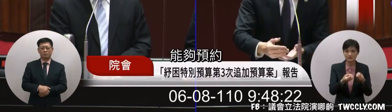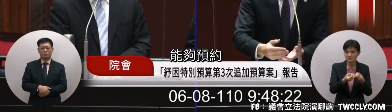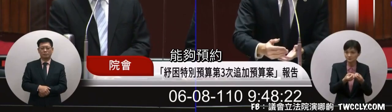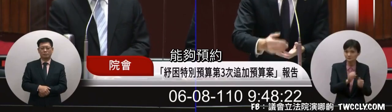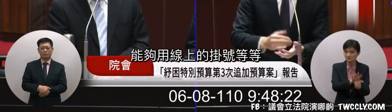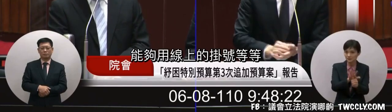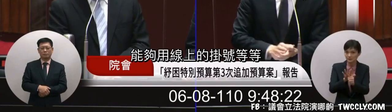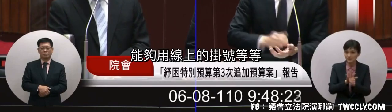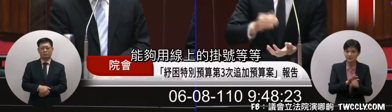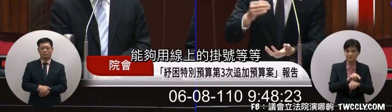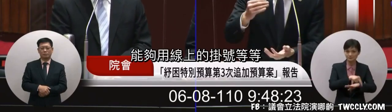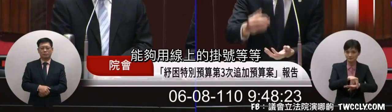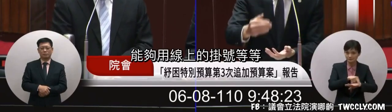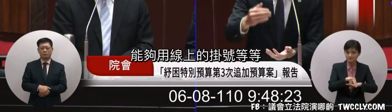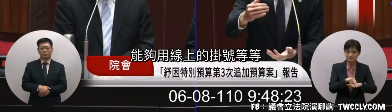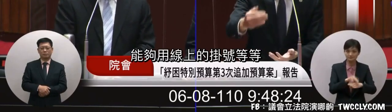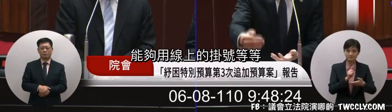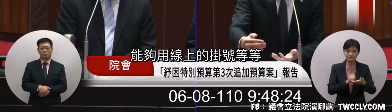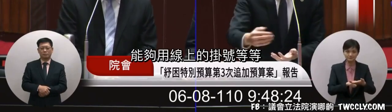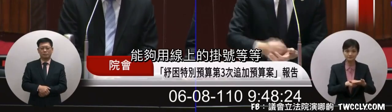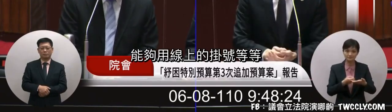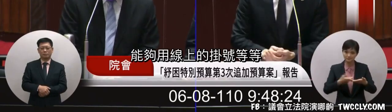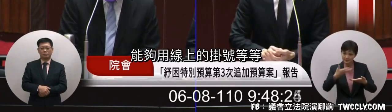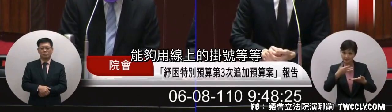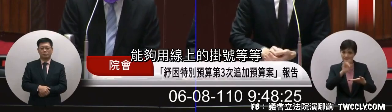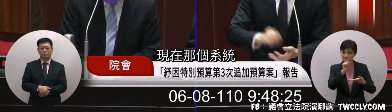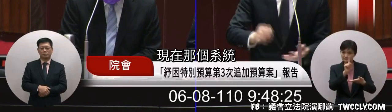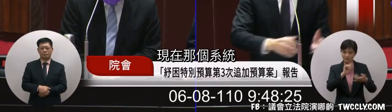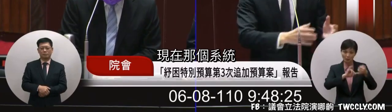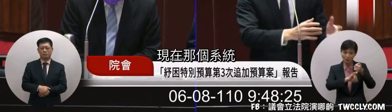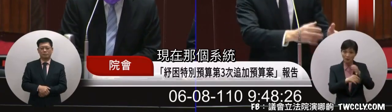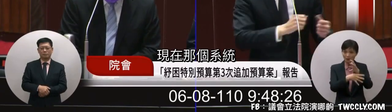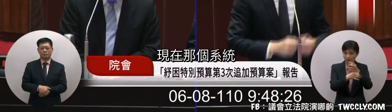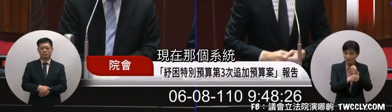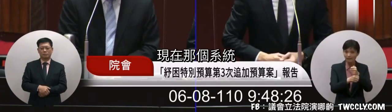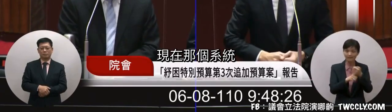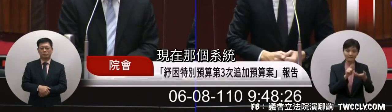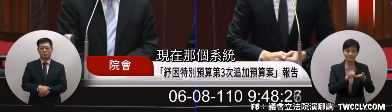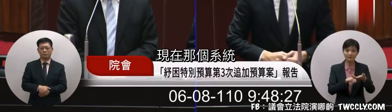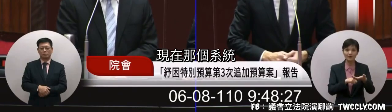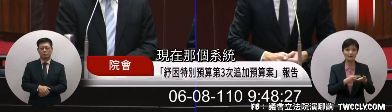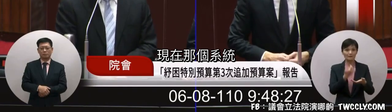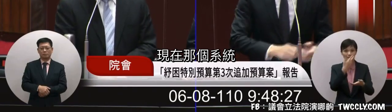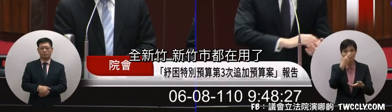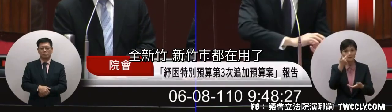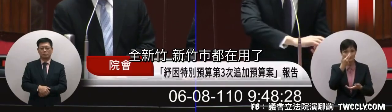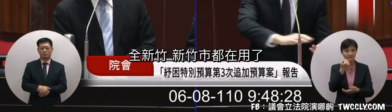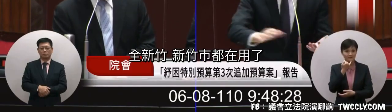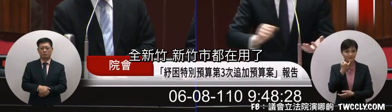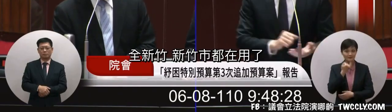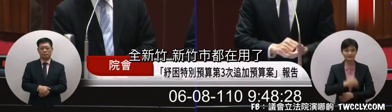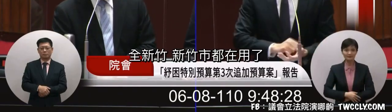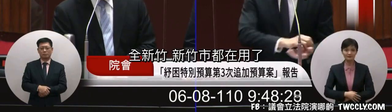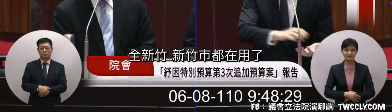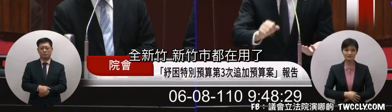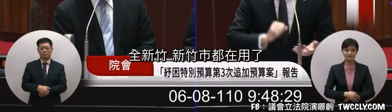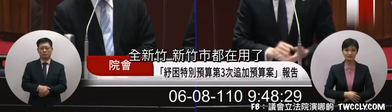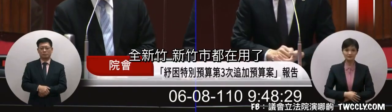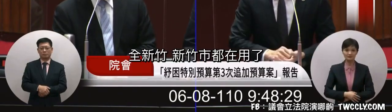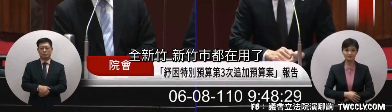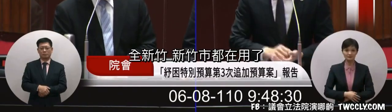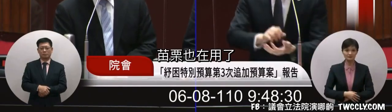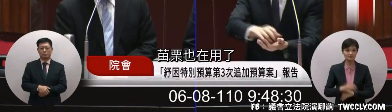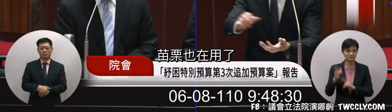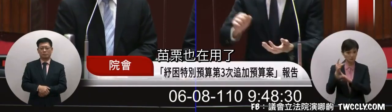以用可以用這個算定的掛號頂頂現在這個系統全新創新創